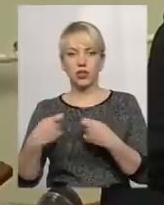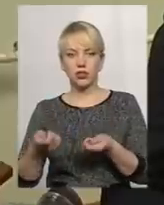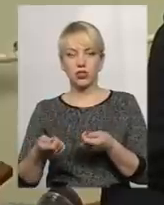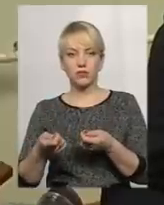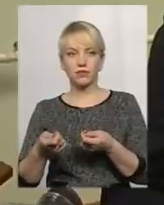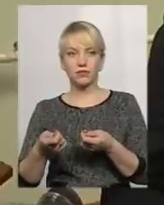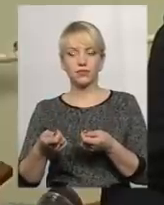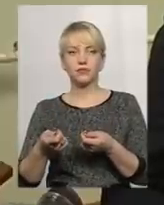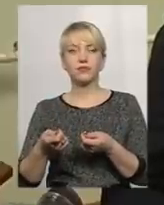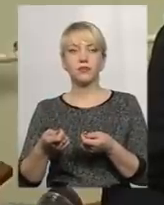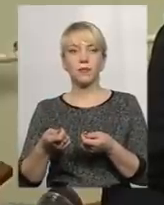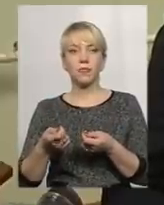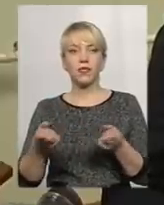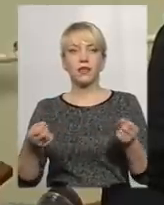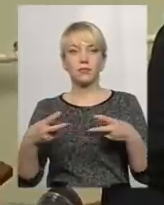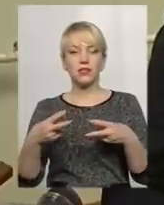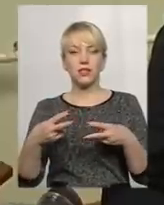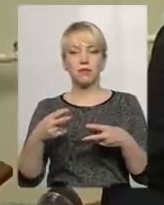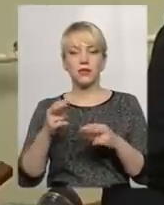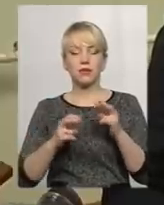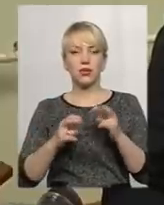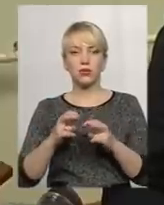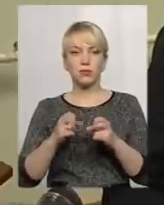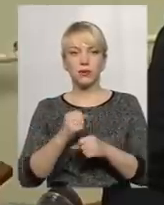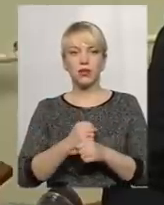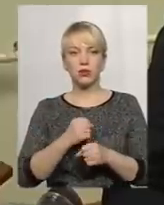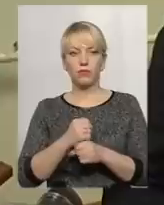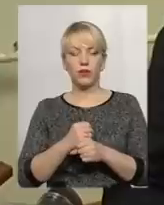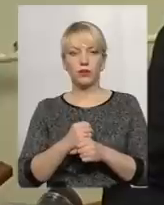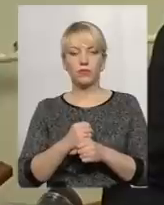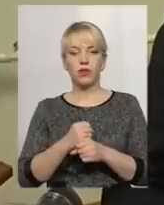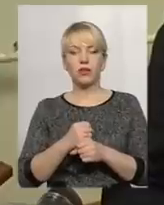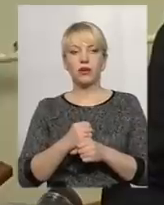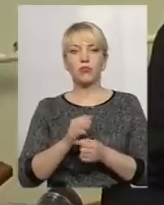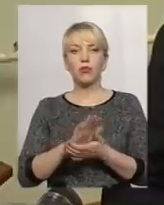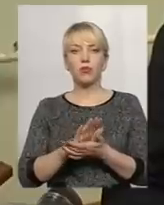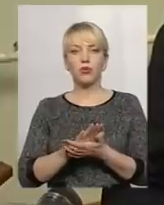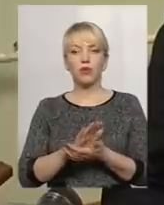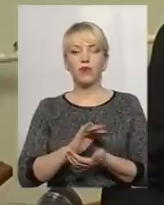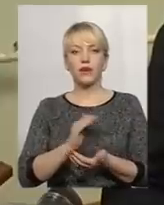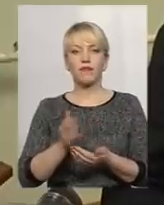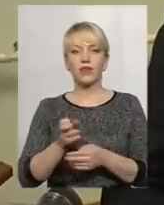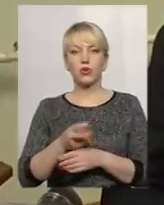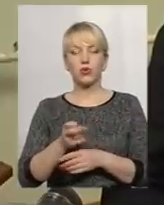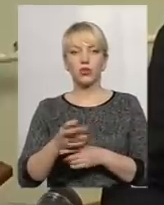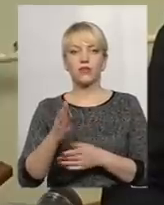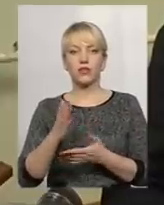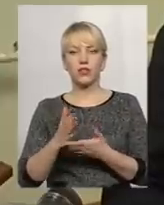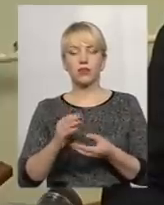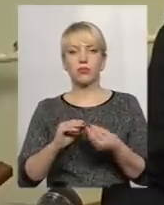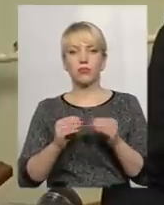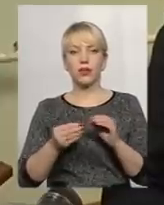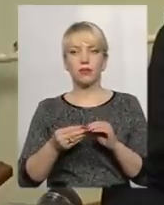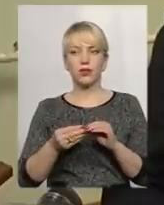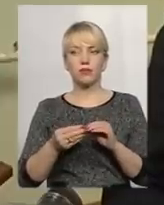спеціалізованим підприємством на переробках, велика колотових відходів. Є ряд проблем, які